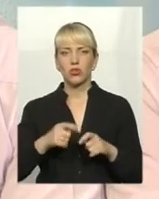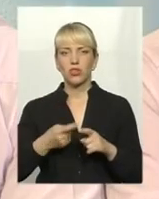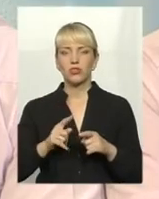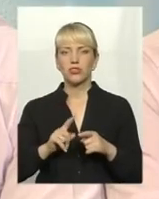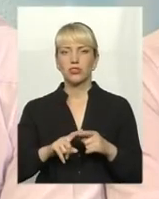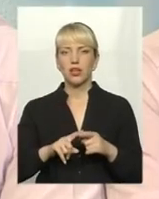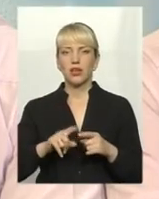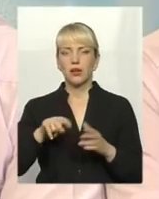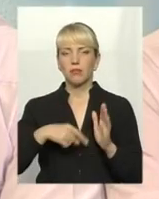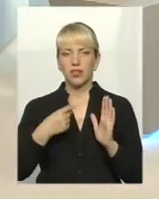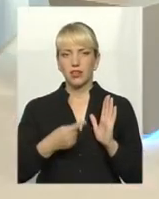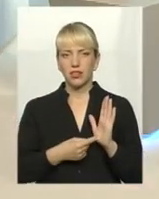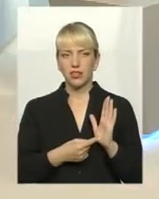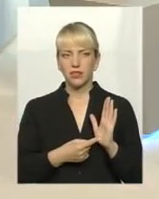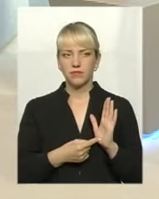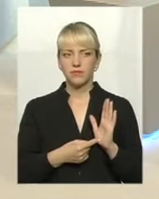зрозуміла, дане питання.